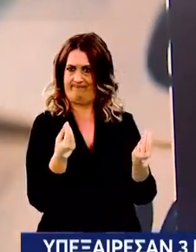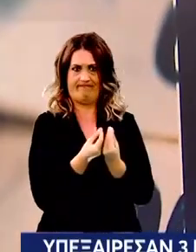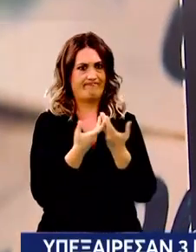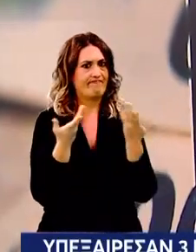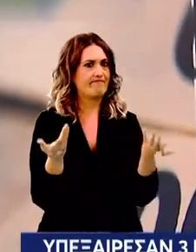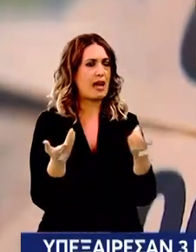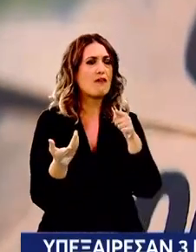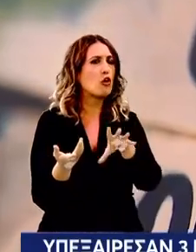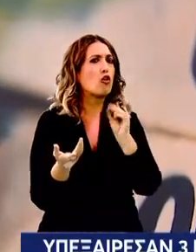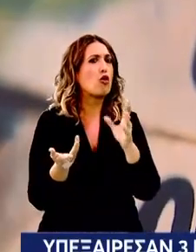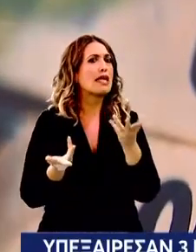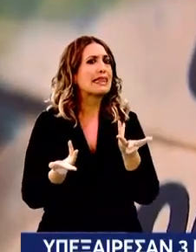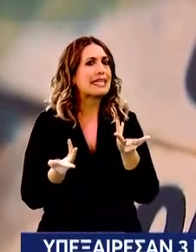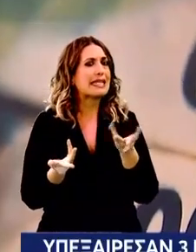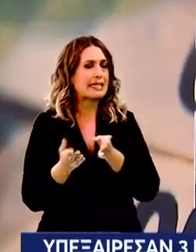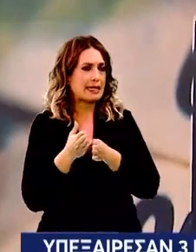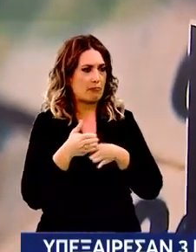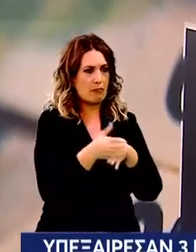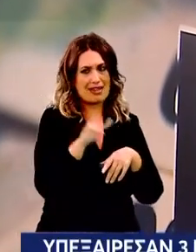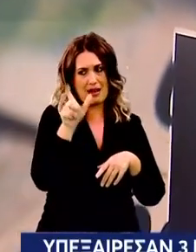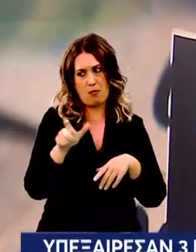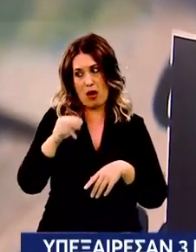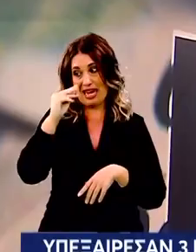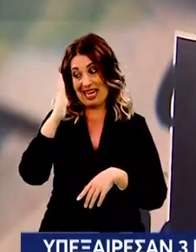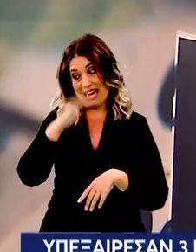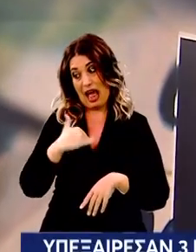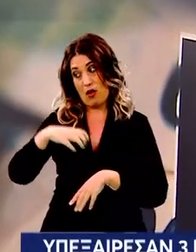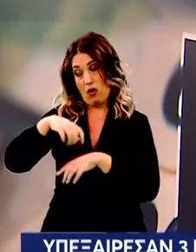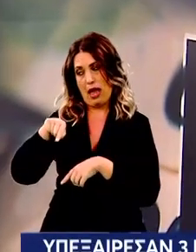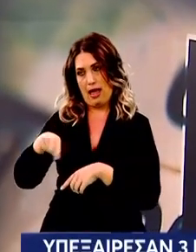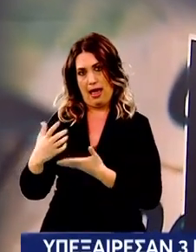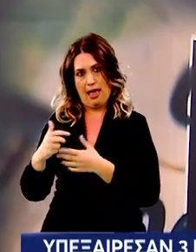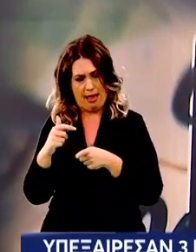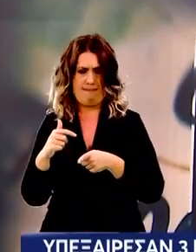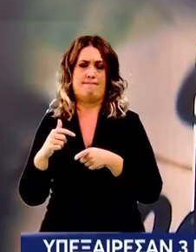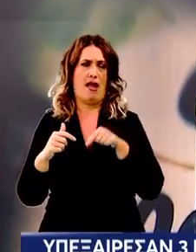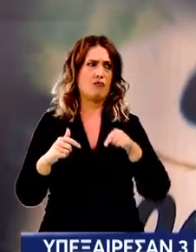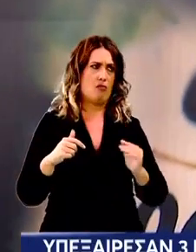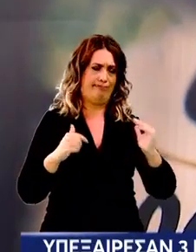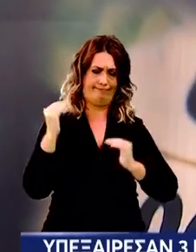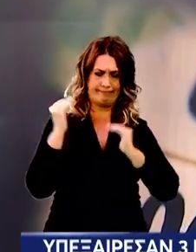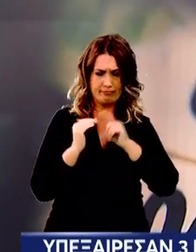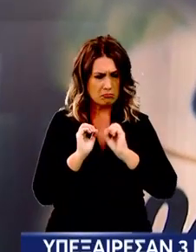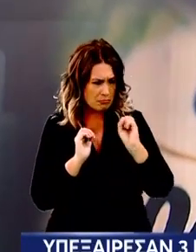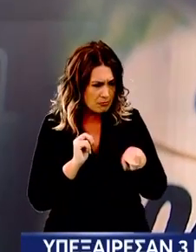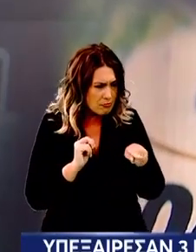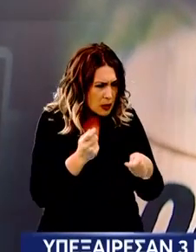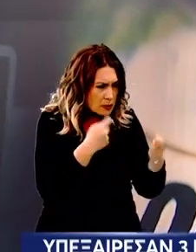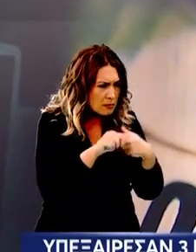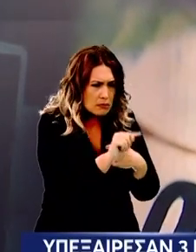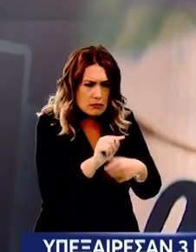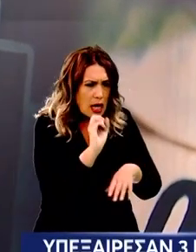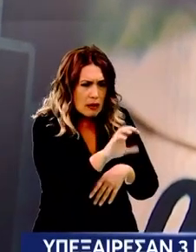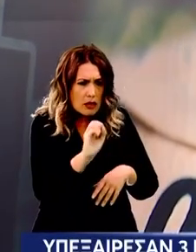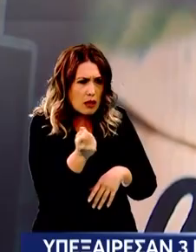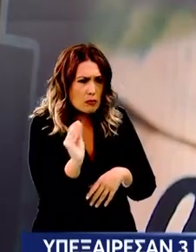καταλαβαίνει κανείς αυτό είναι ένα πρόσθετο στοιχείο που εγείρει υποψίες τις αρμόδιες αρχές και να πω ότι ένας